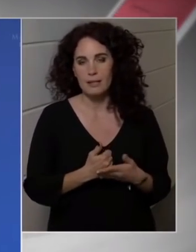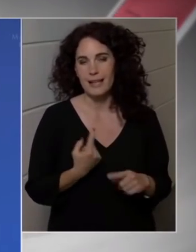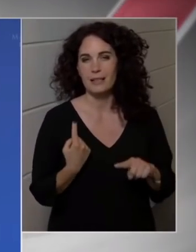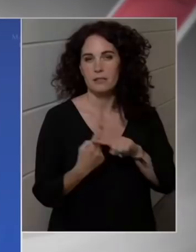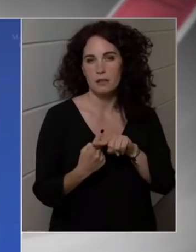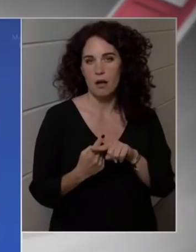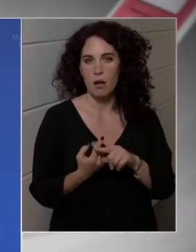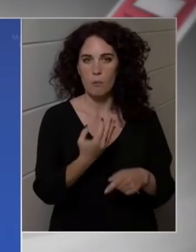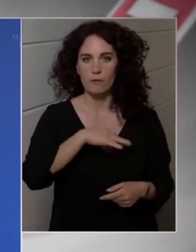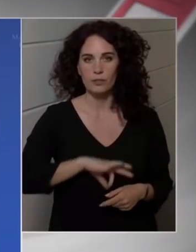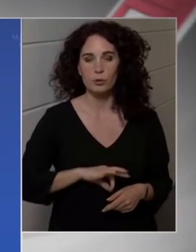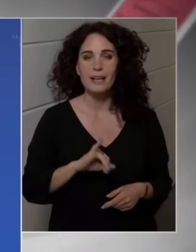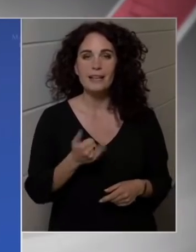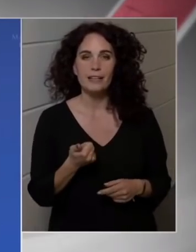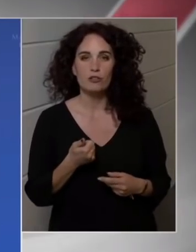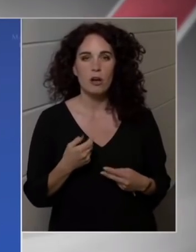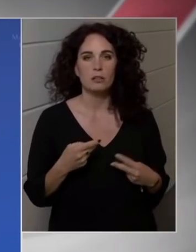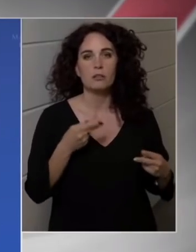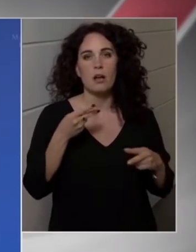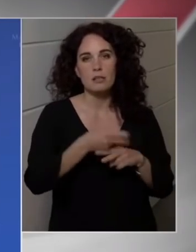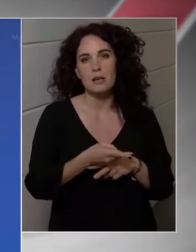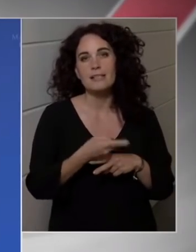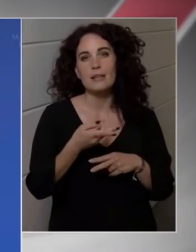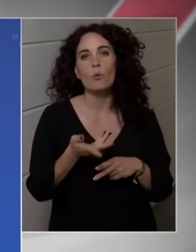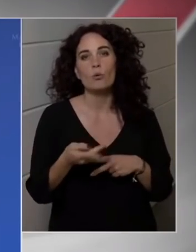ágazat, a bankszektor,